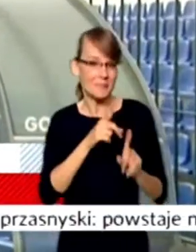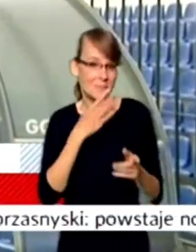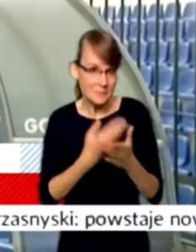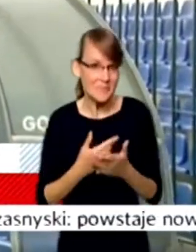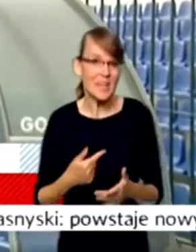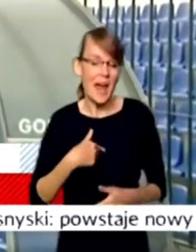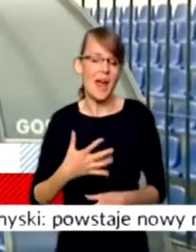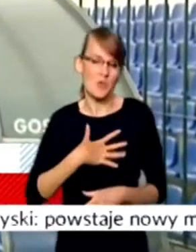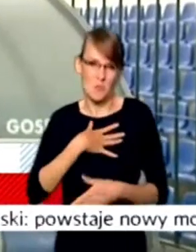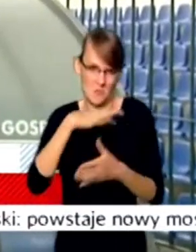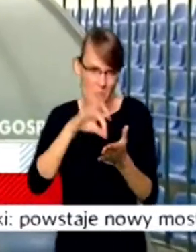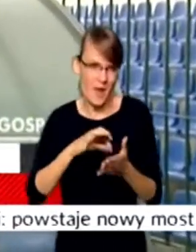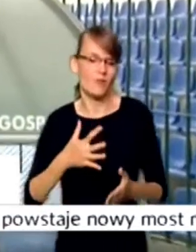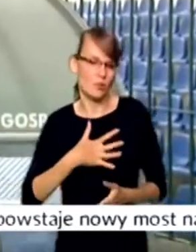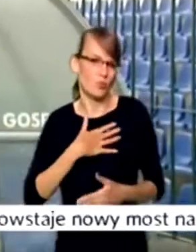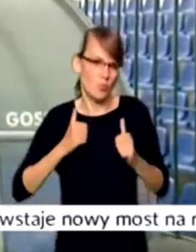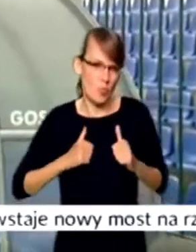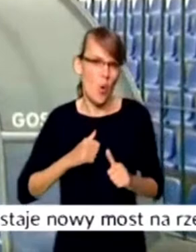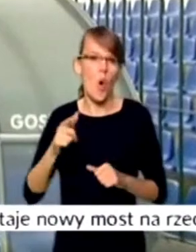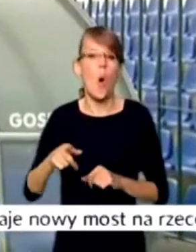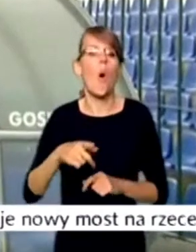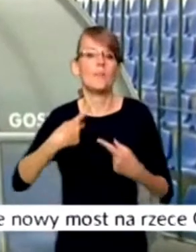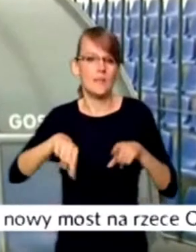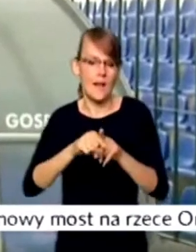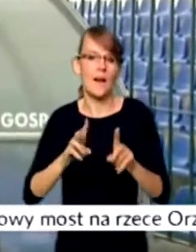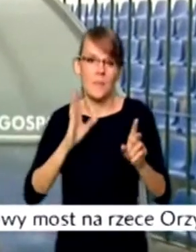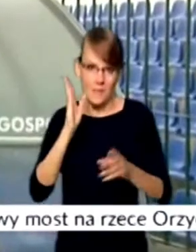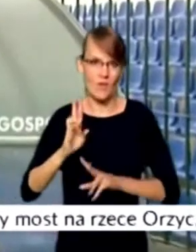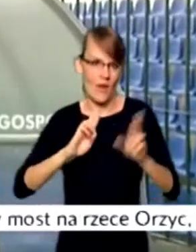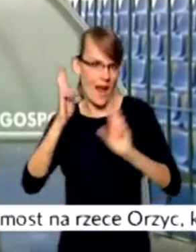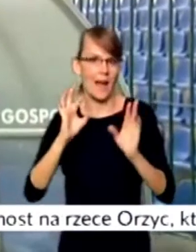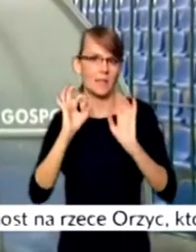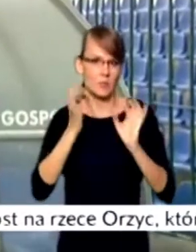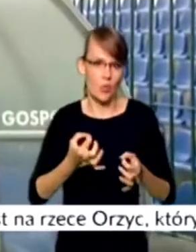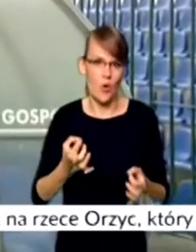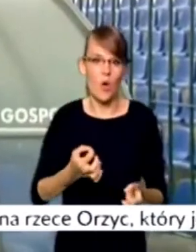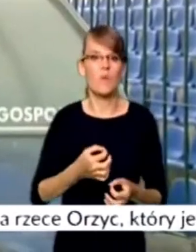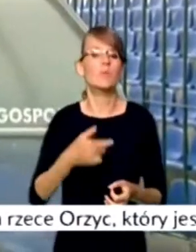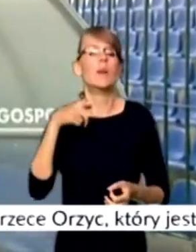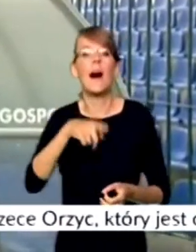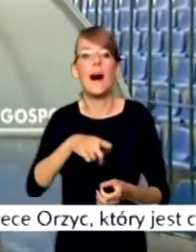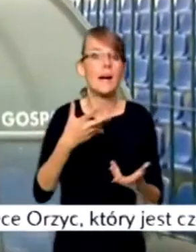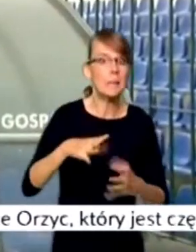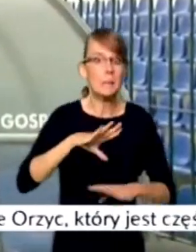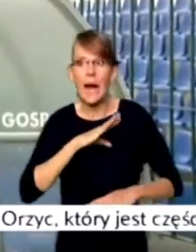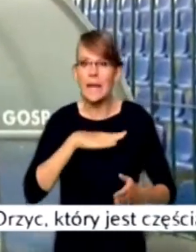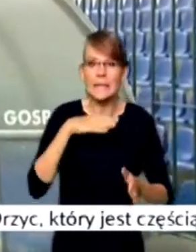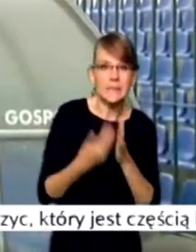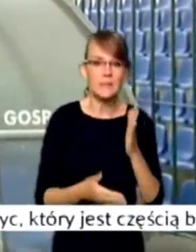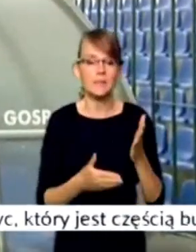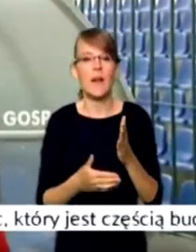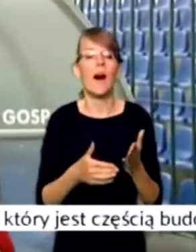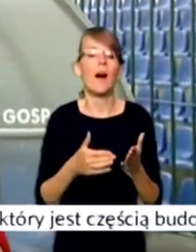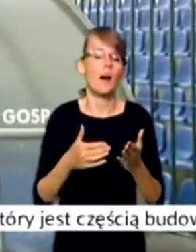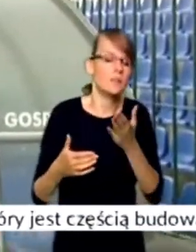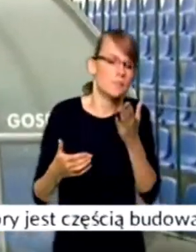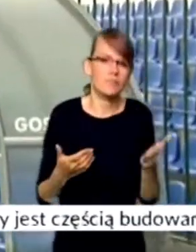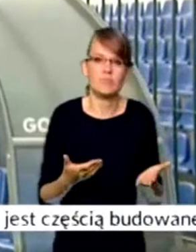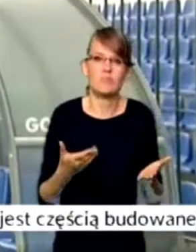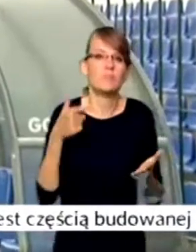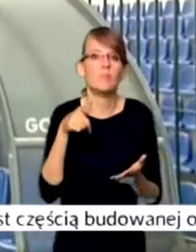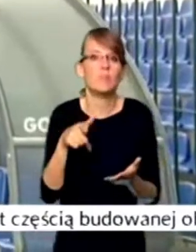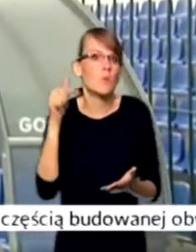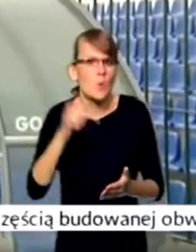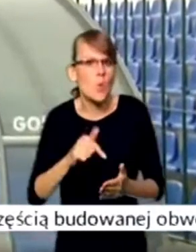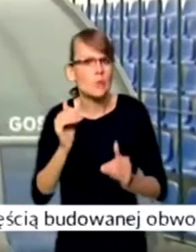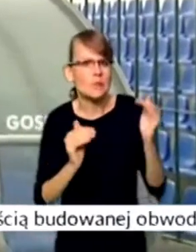zespół zareguje dobrze na to, że tracimy bramki, na to, że gdzieś tam musimy